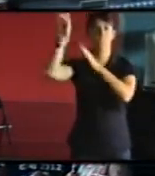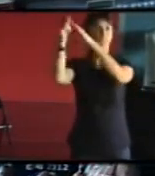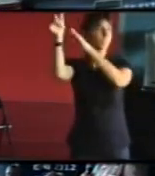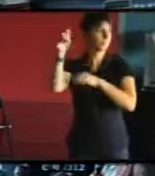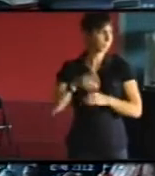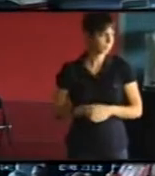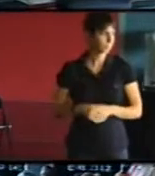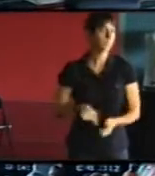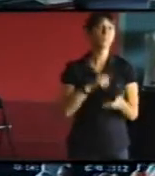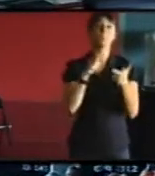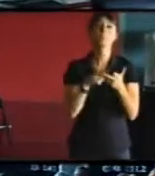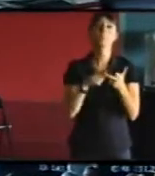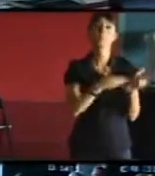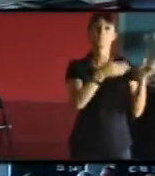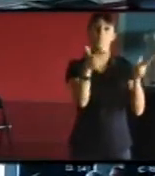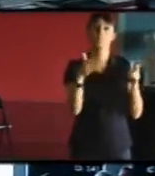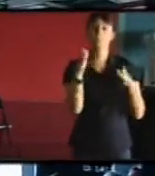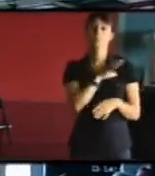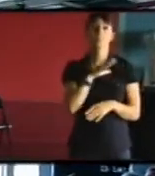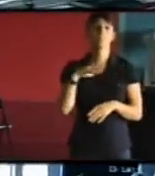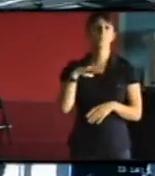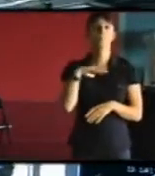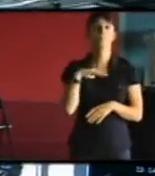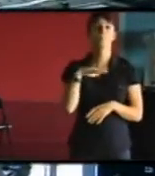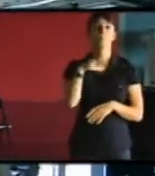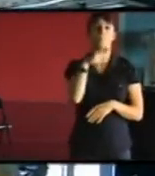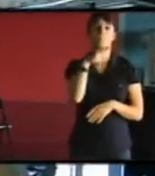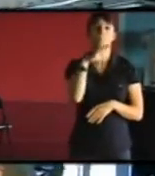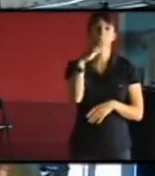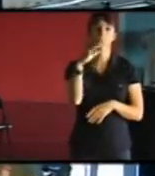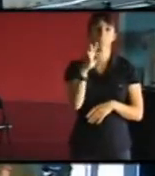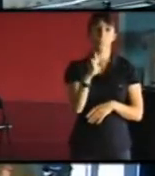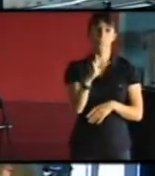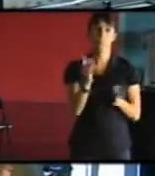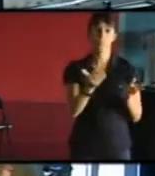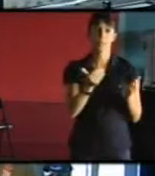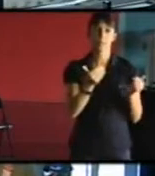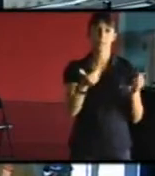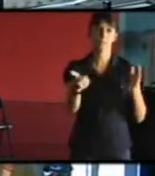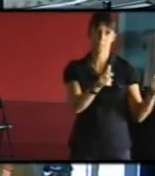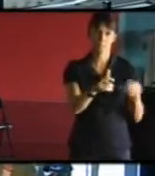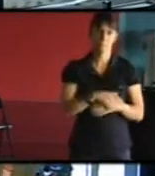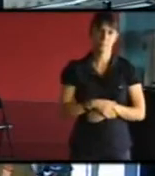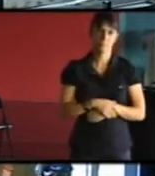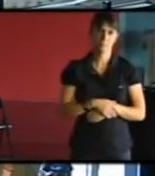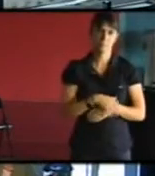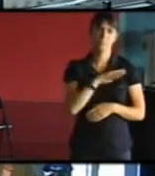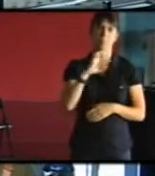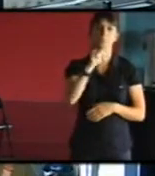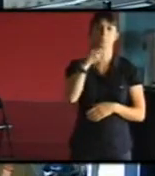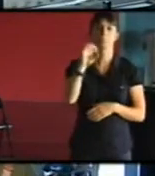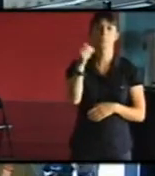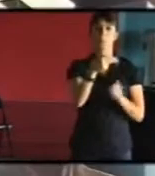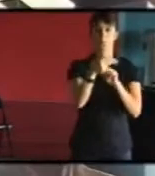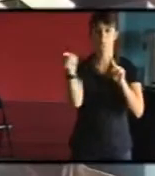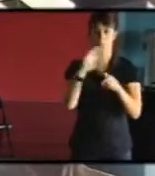Madame Elisabeth Touton, qui est adjoint au maire de Bordeaux,